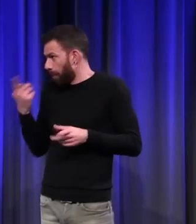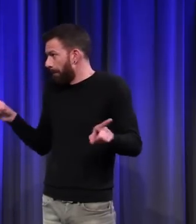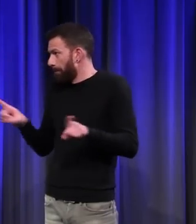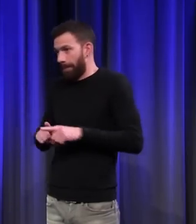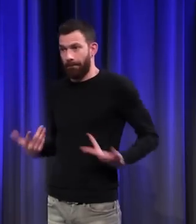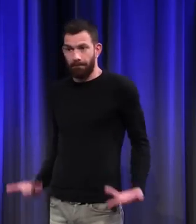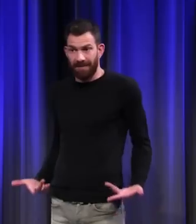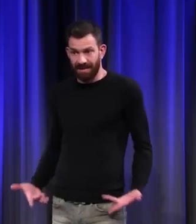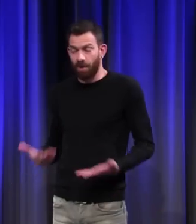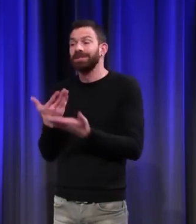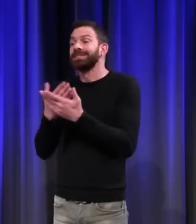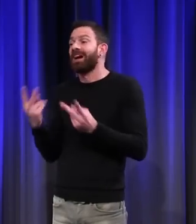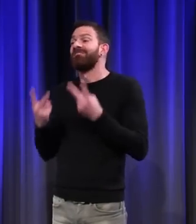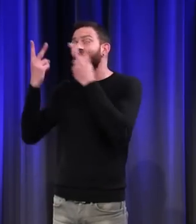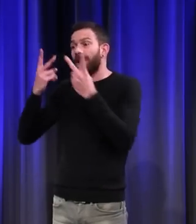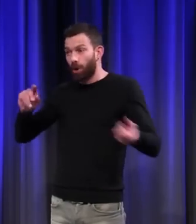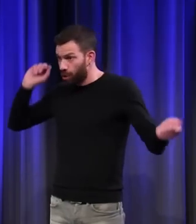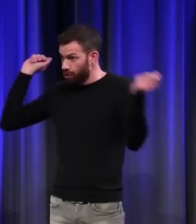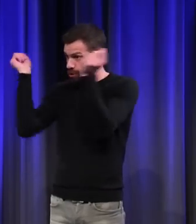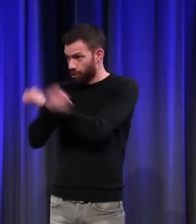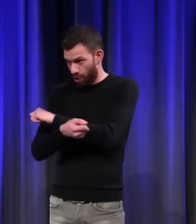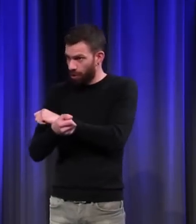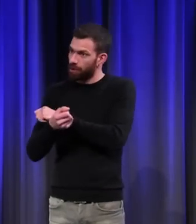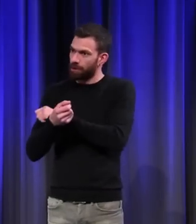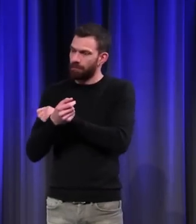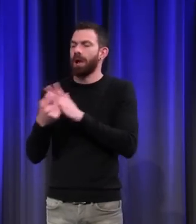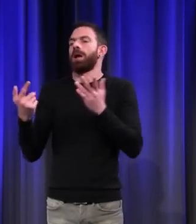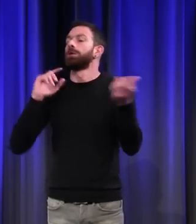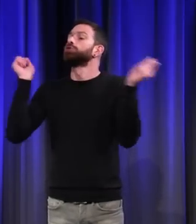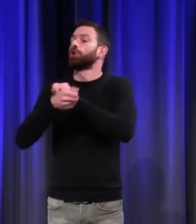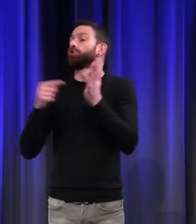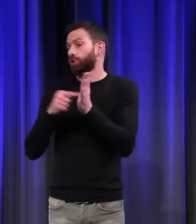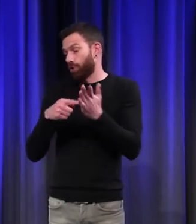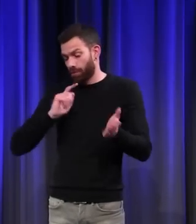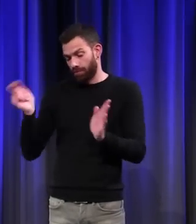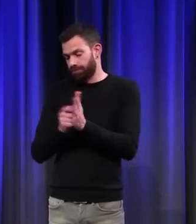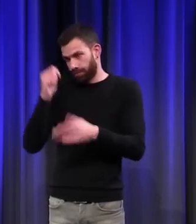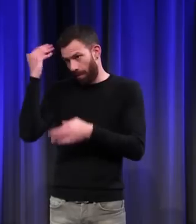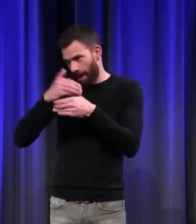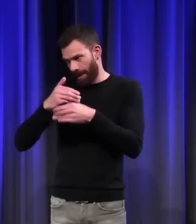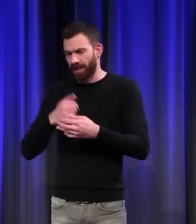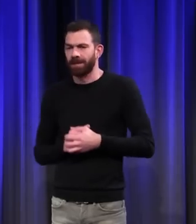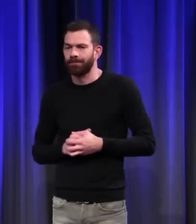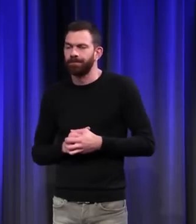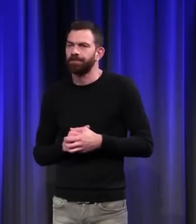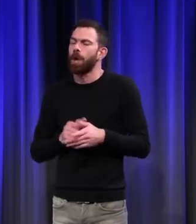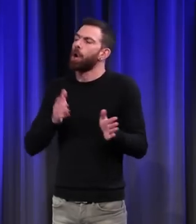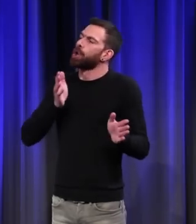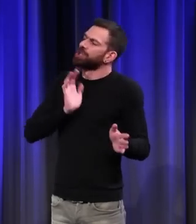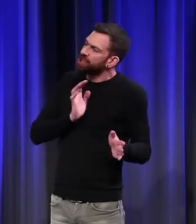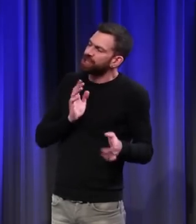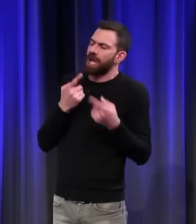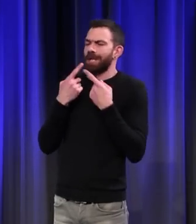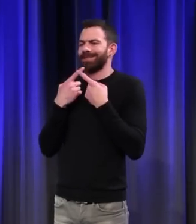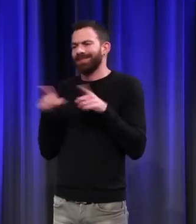renversement de valeur qui s'est opéré au Moyen-Âge. Le chien, c'est un peu différent parce qu